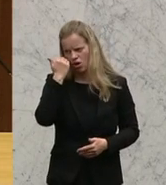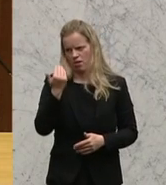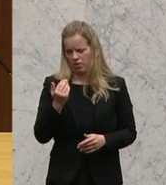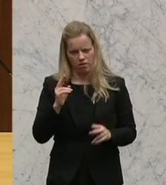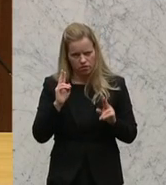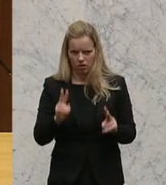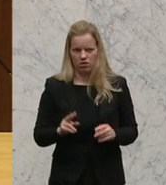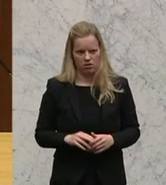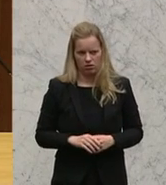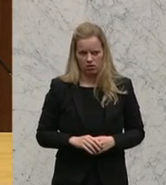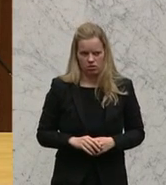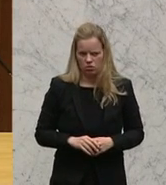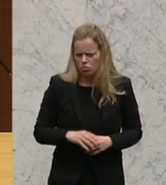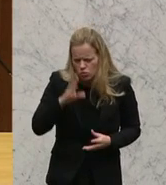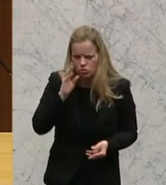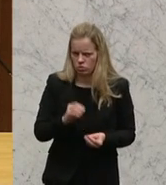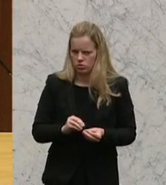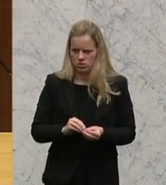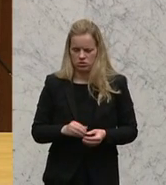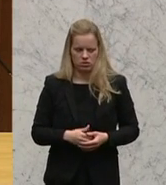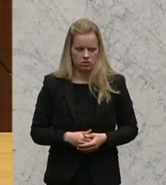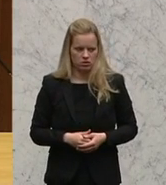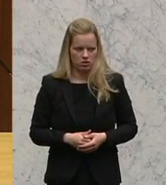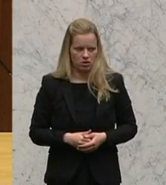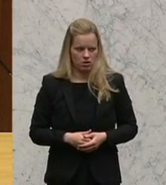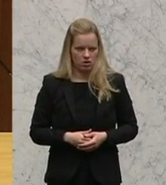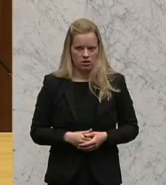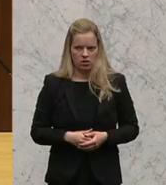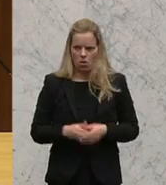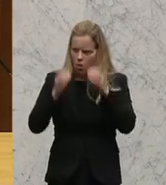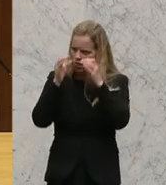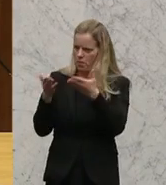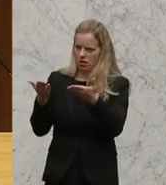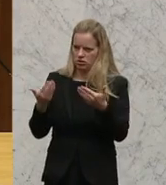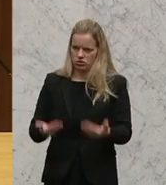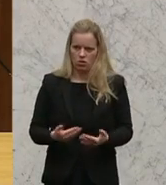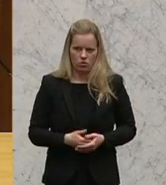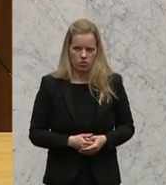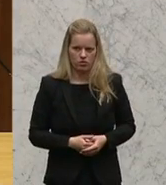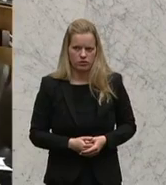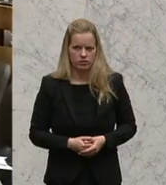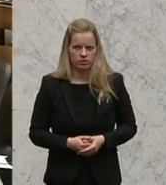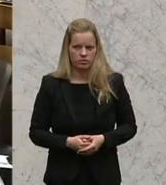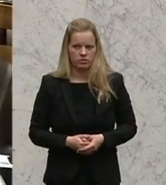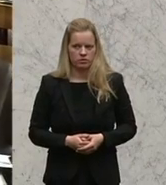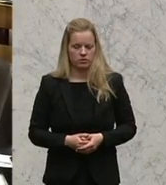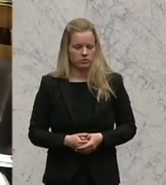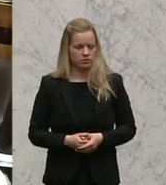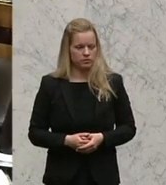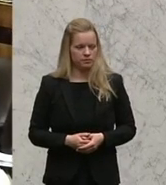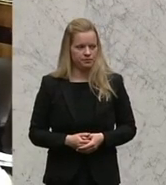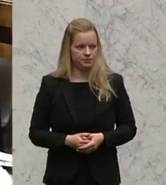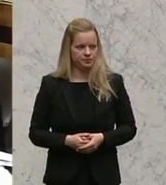Wirklichkeit und das ist absurd. Naja, weil das in der ÖVP offensichtlich so der Fall ist. Die Vereinigung der